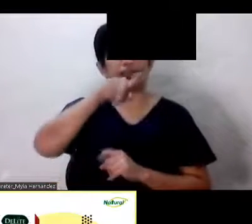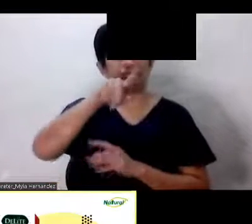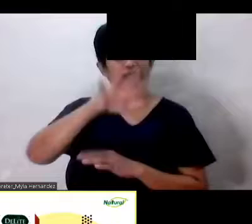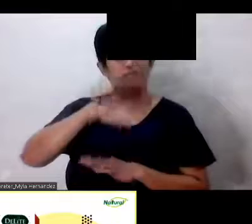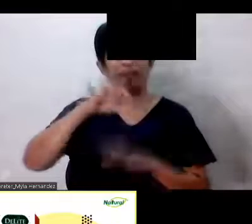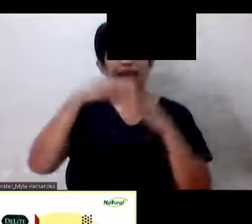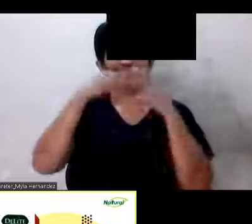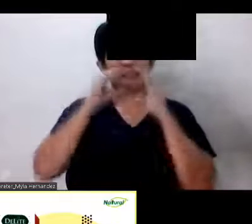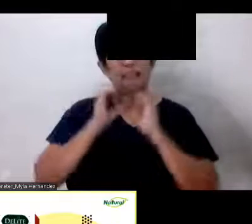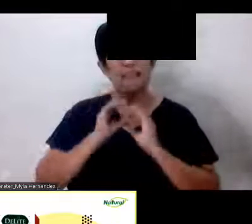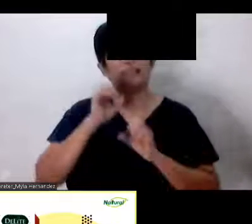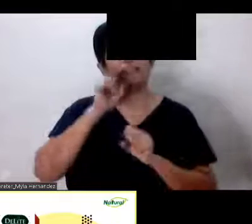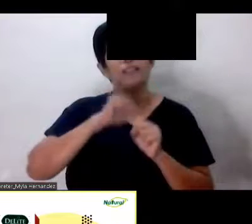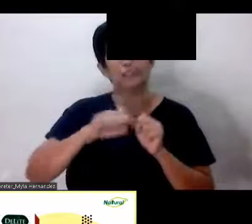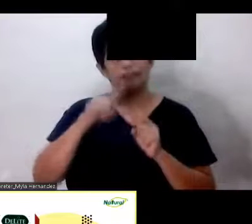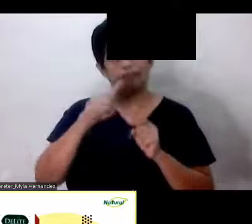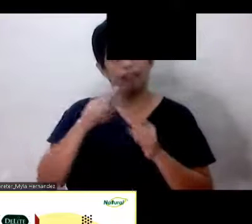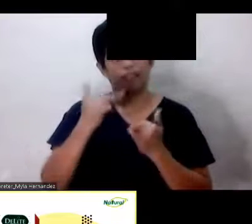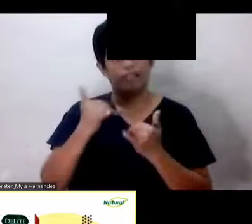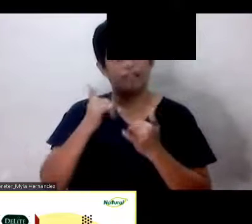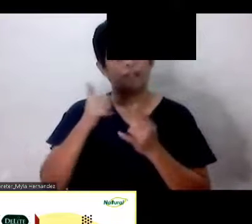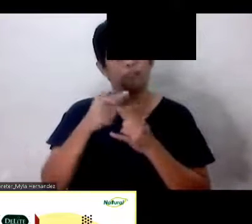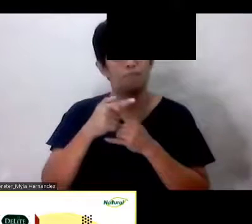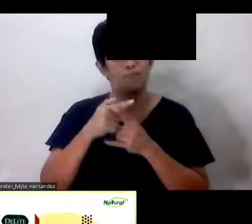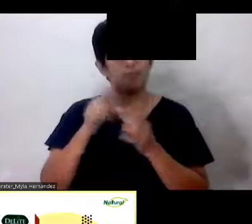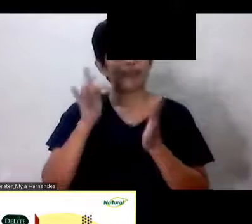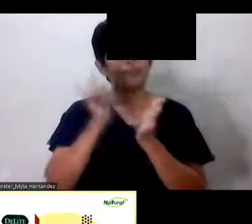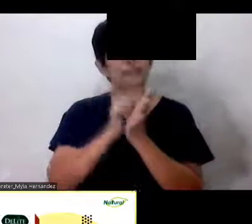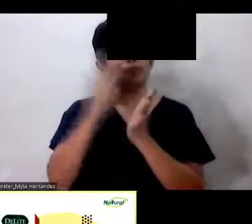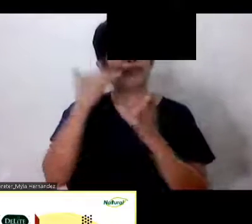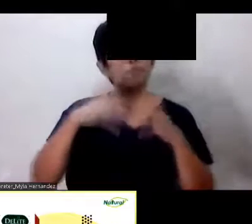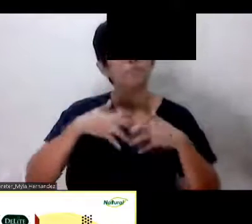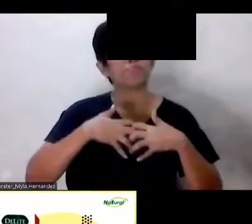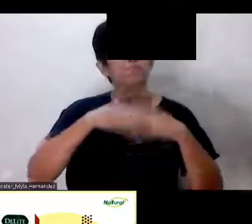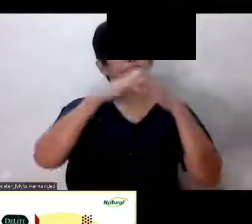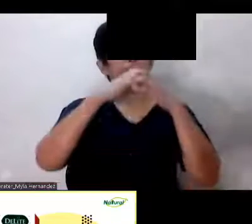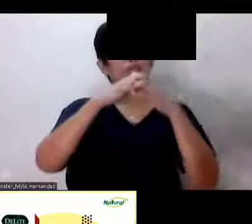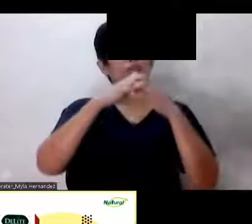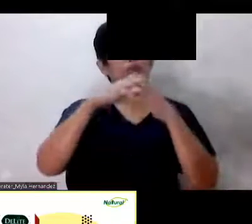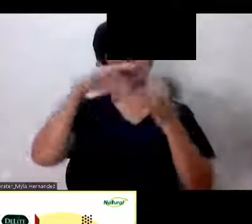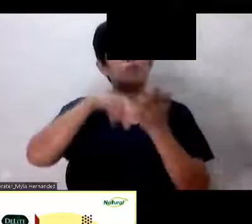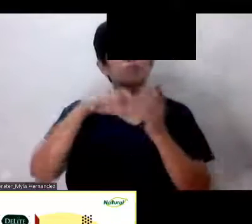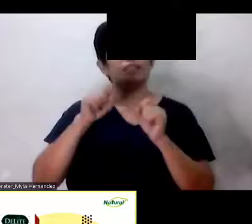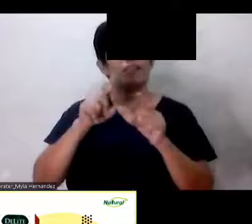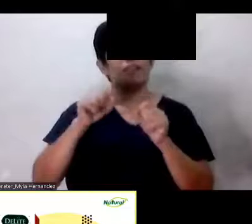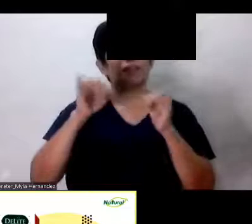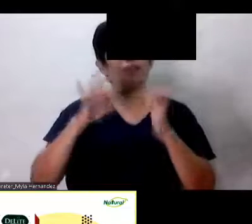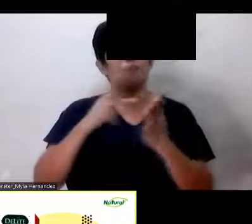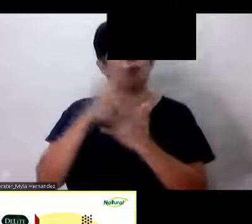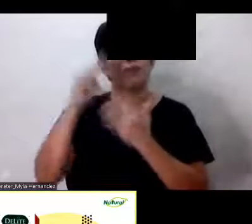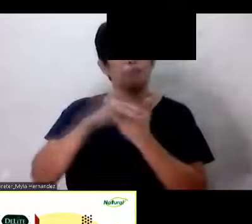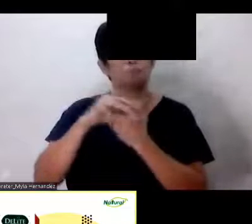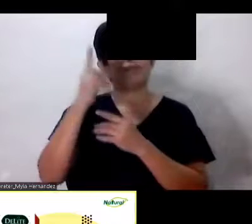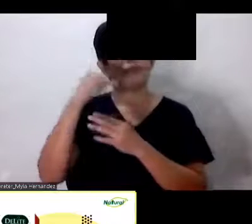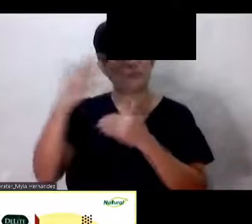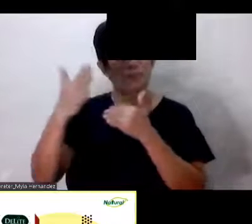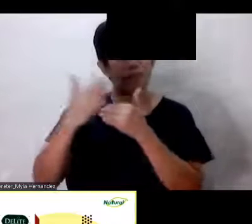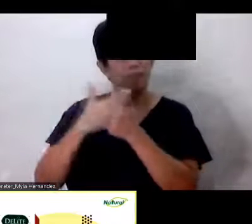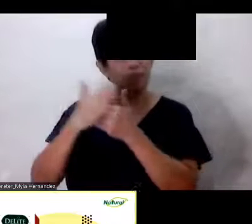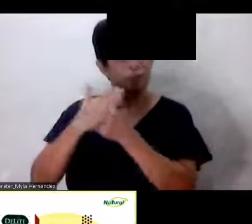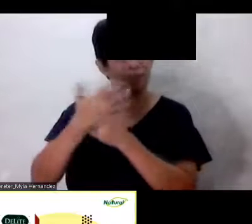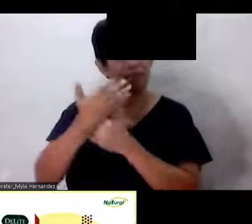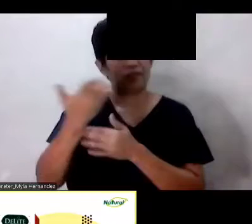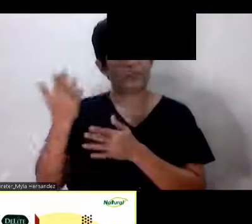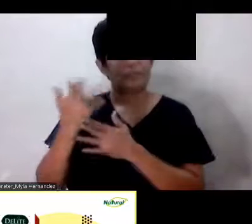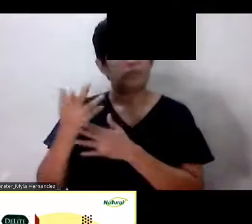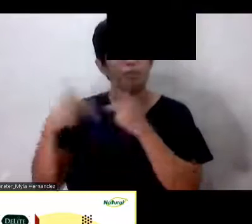lungkot Kaya tinaguyod natin Ang reseller program Para mapalapit Ang ating produkto sa kanila Okay Tinugunan rin